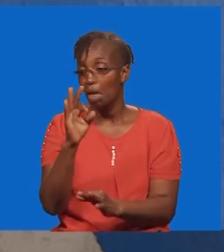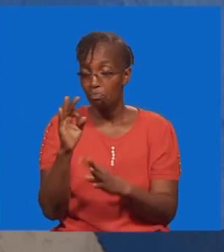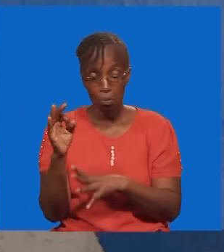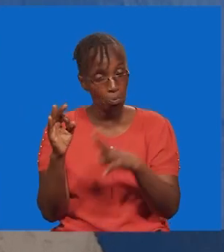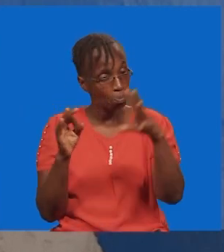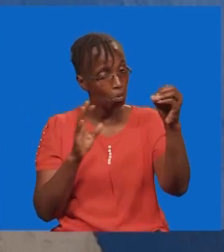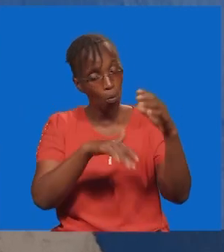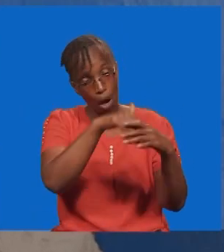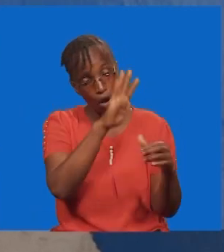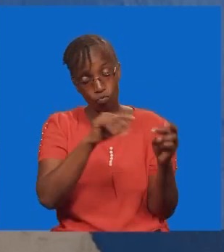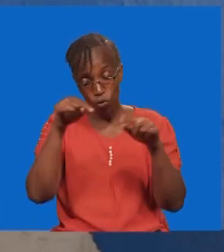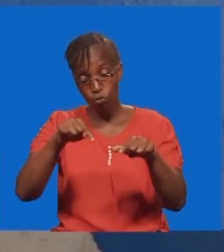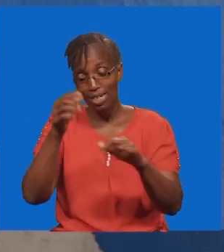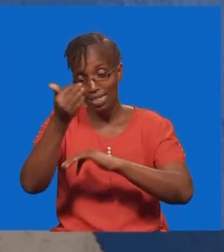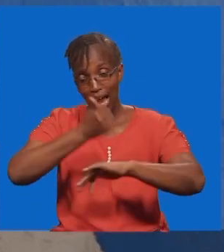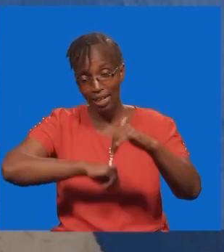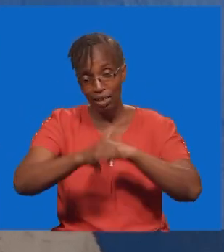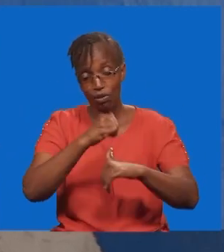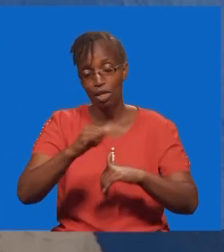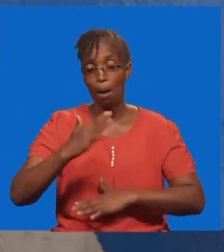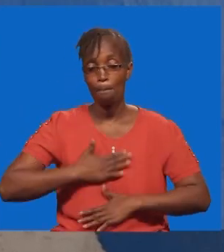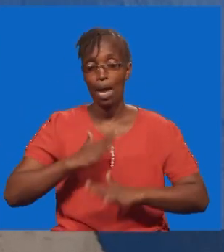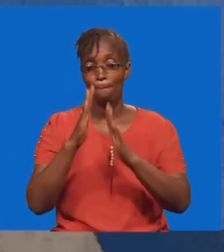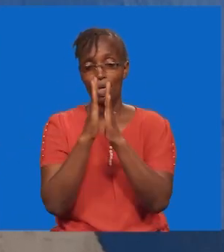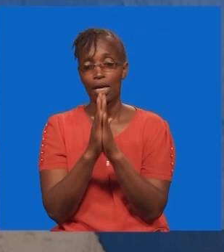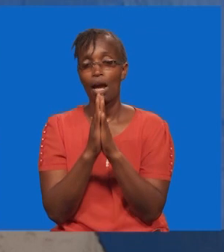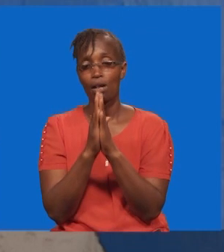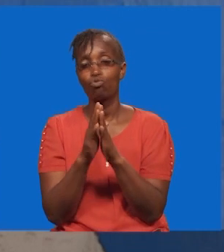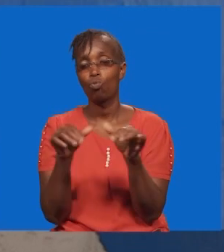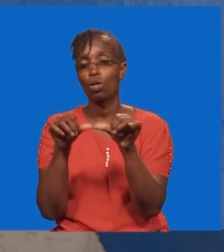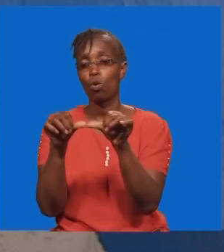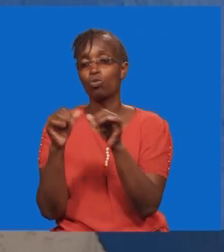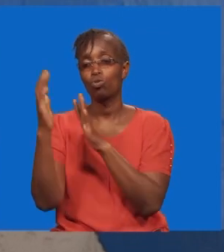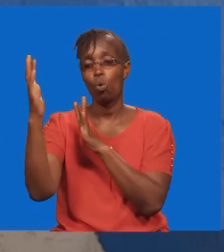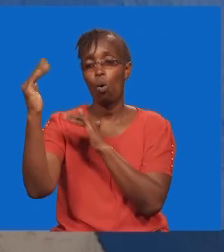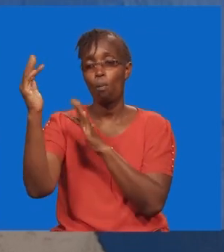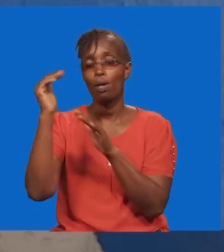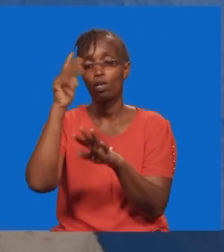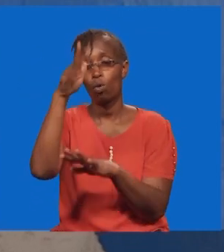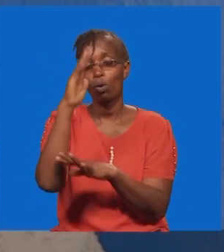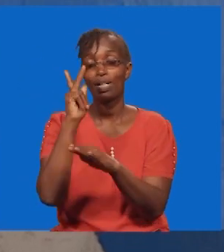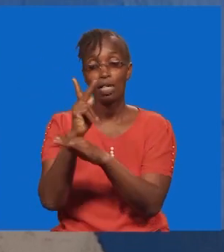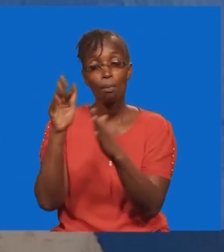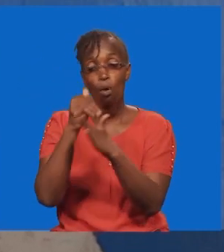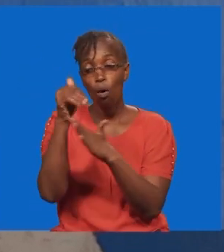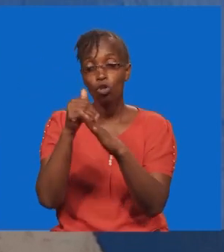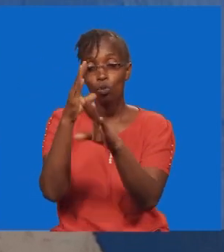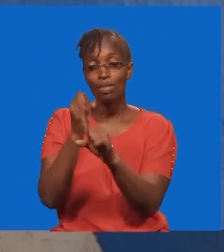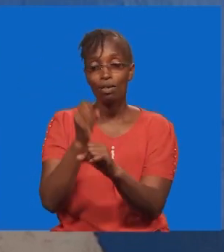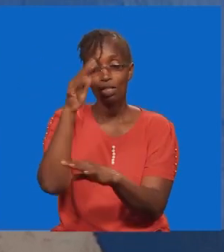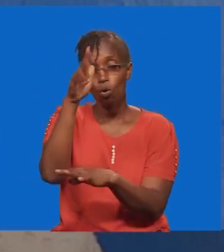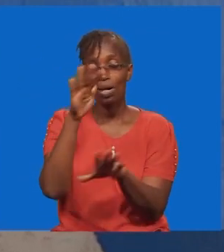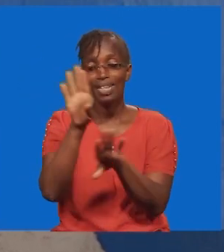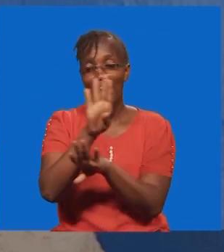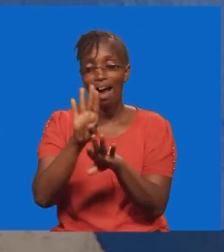Unapo toka sasa na kuenda ni kwanjili ya shuguli ya siku ya leo. Ni maombi yangu. Utumainie mungu. Weka mawazo yako yote